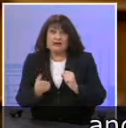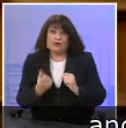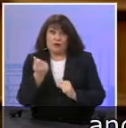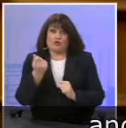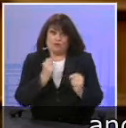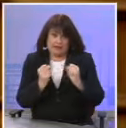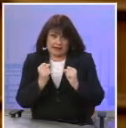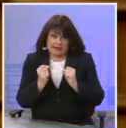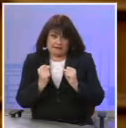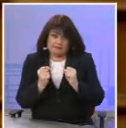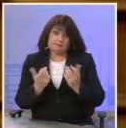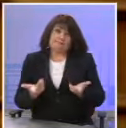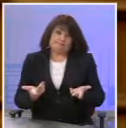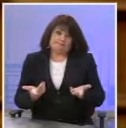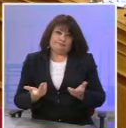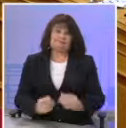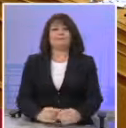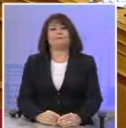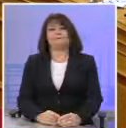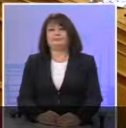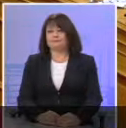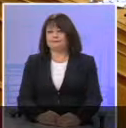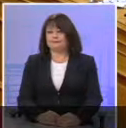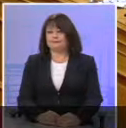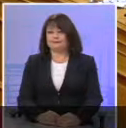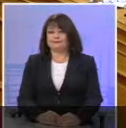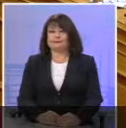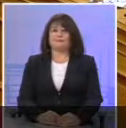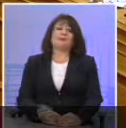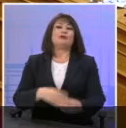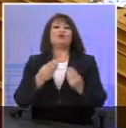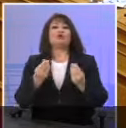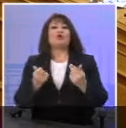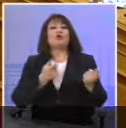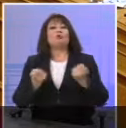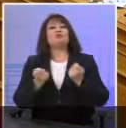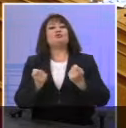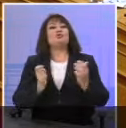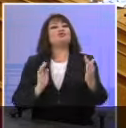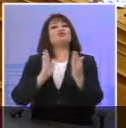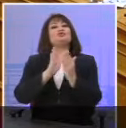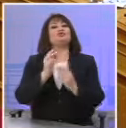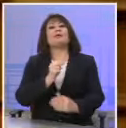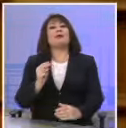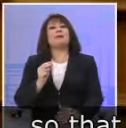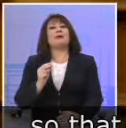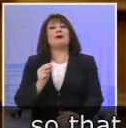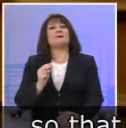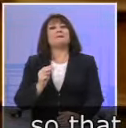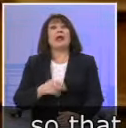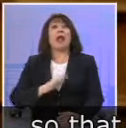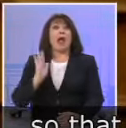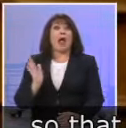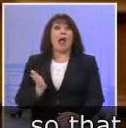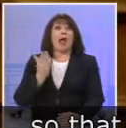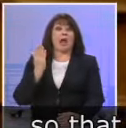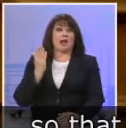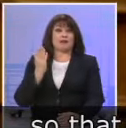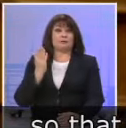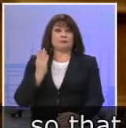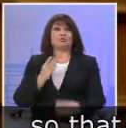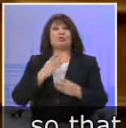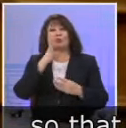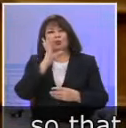οικονομική κρίση. Και το πώς θα αντιμετωπίσουμε το θέμα αυτό, και αν θα υπάρχει ένα επίπεδο